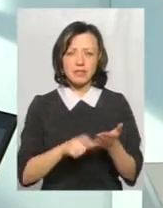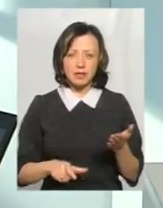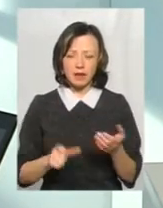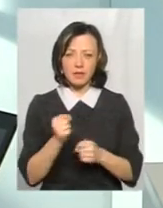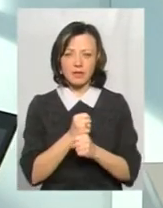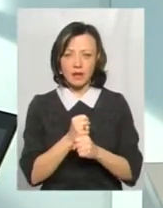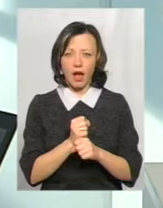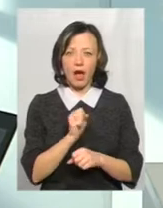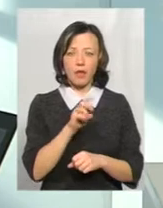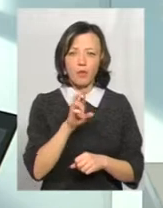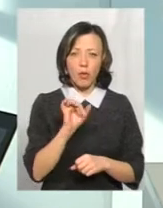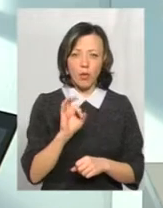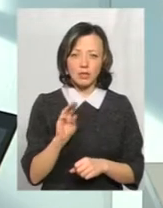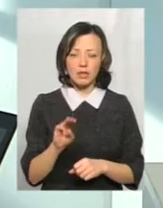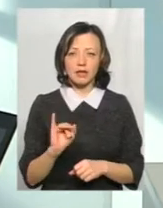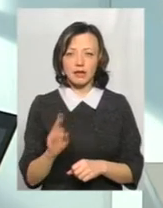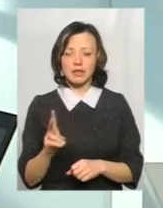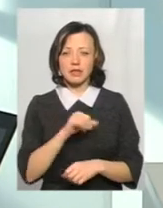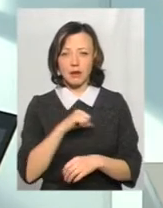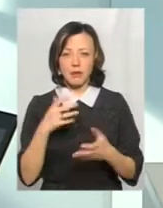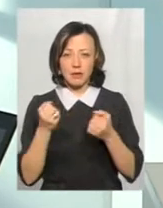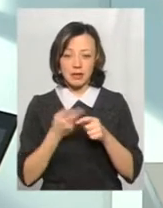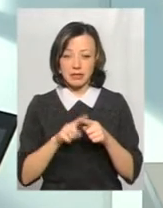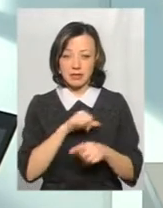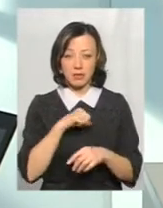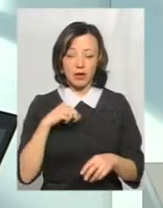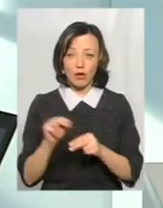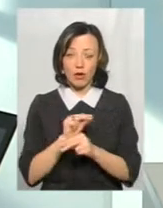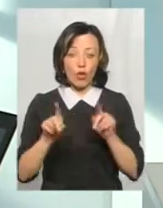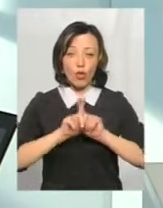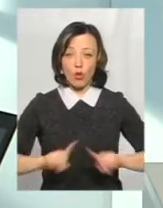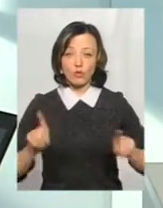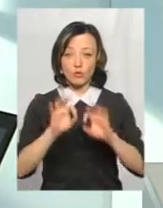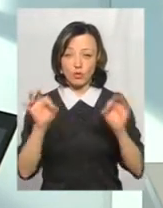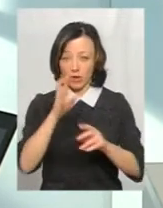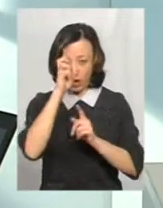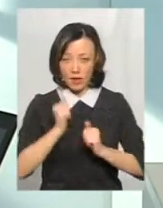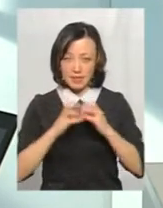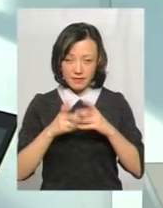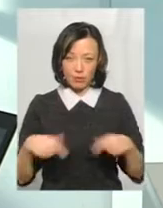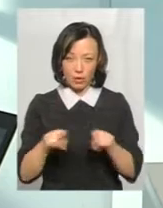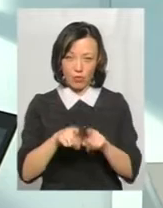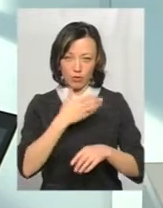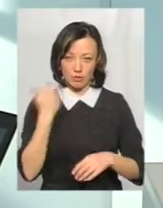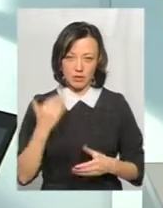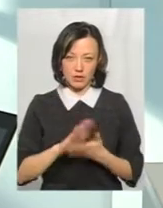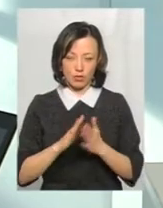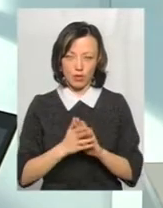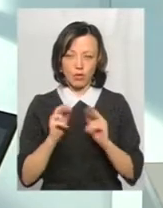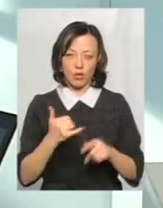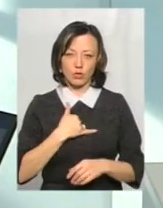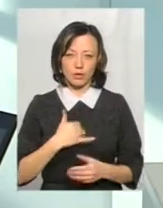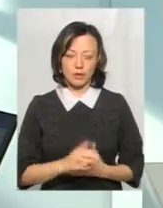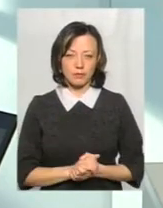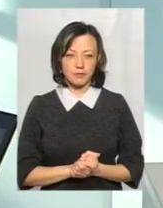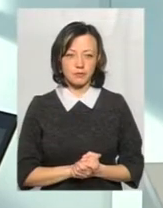аптеці антибіотик, сам приймати. взагалі, це самолікування, це нонсенс. В жодній країні світу такої нема ситуації, як у